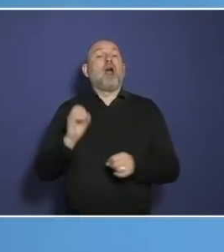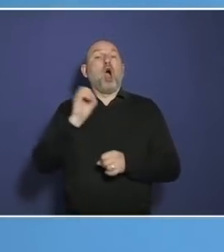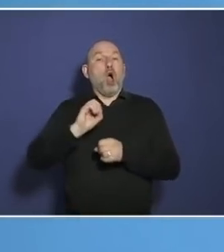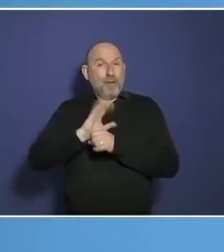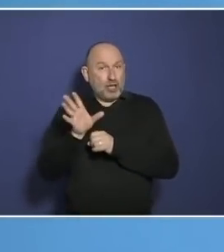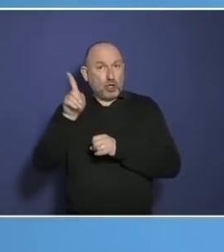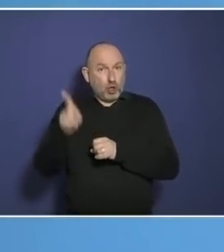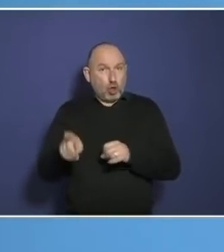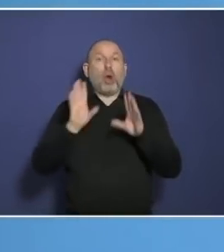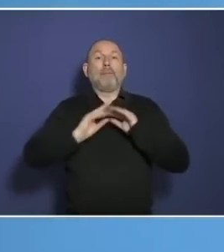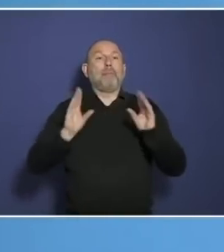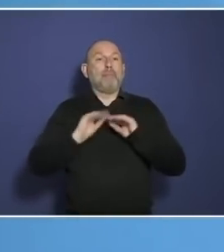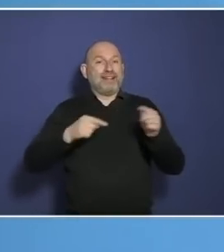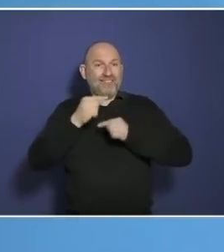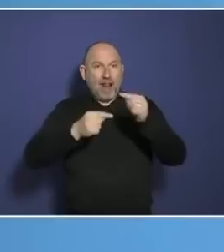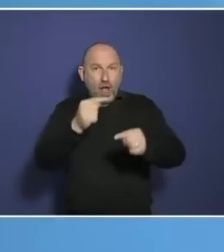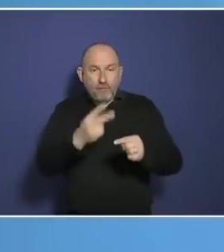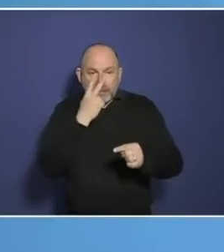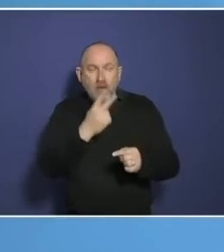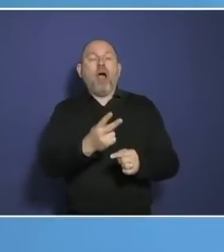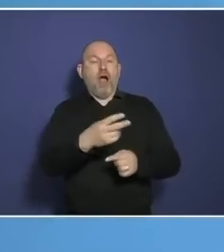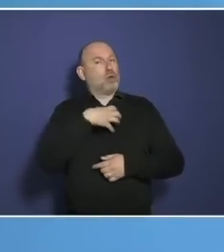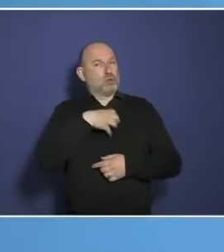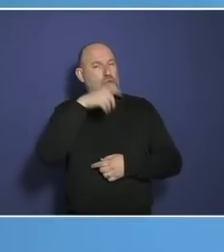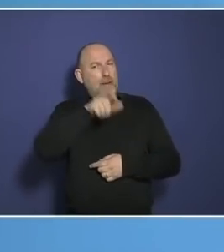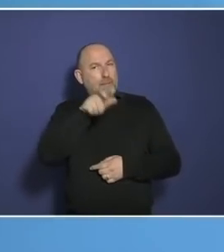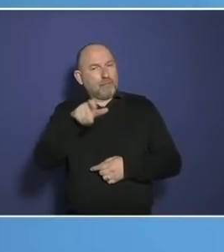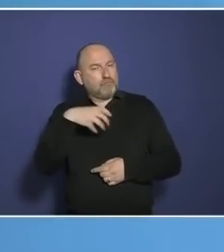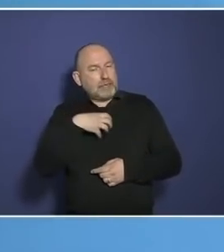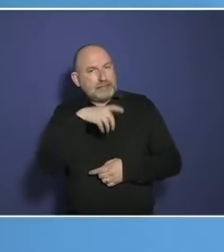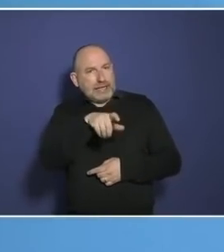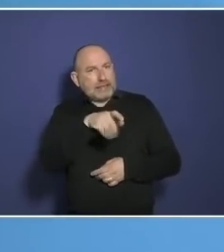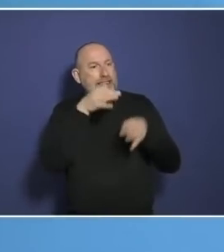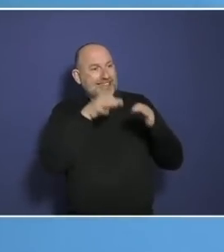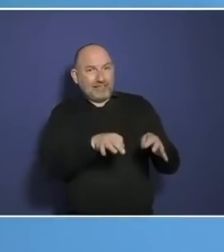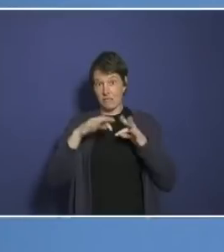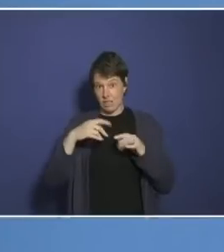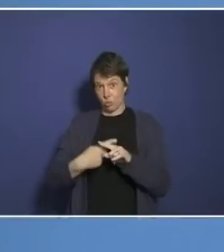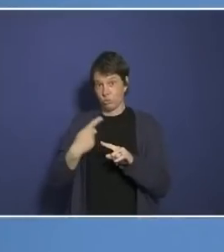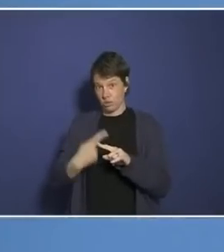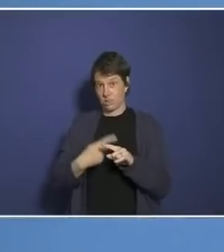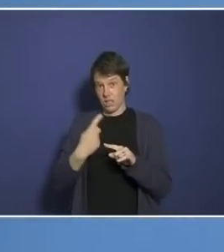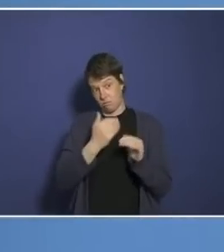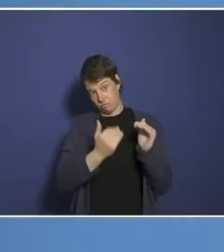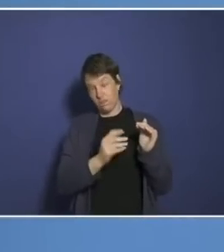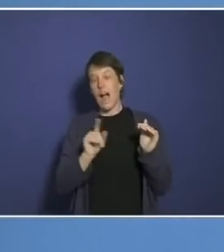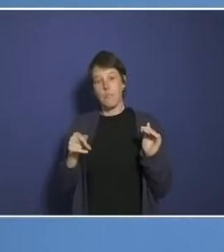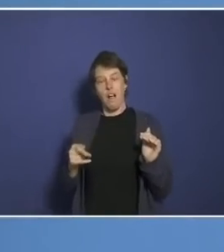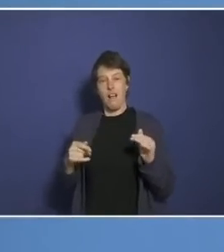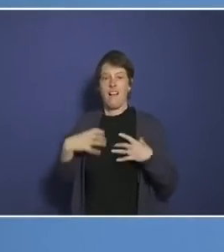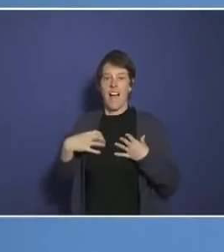müssen wir anteilsmäßig deutlich weniger Corona-Patienten auf den Intensivstationen behandeln. Die Rate der